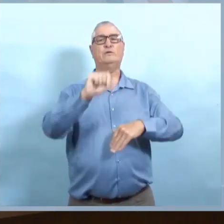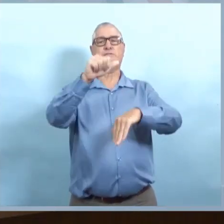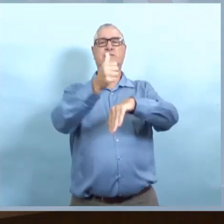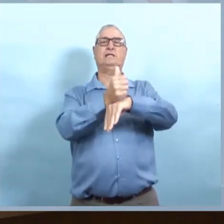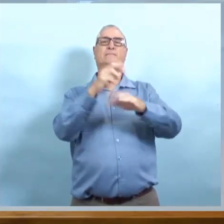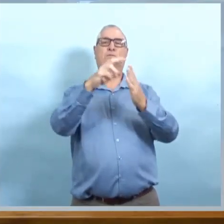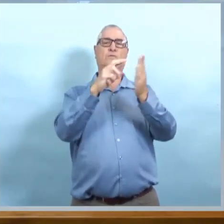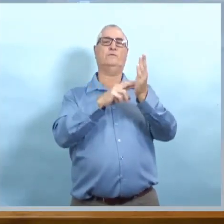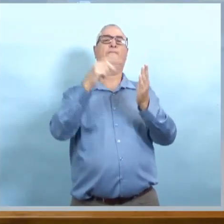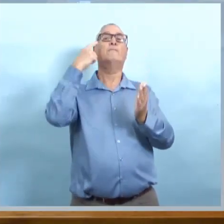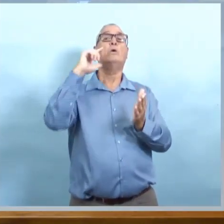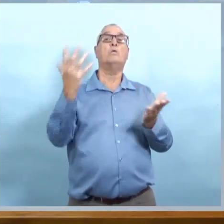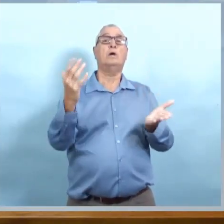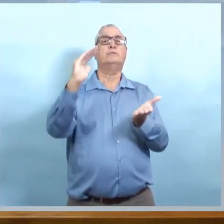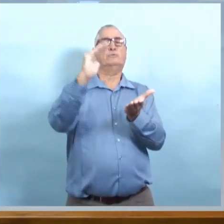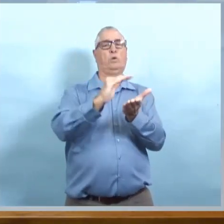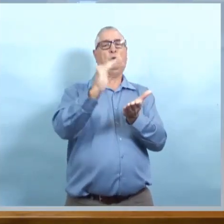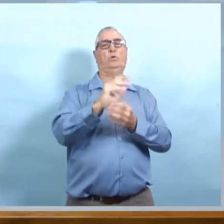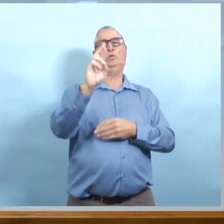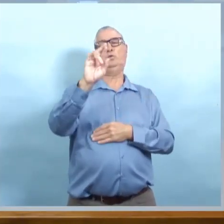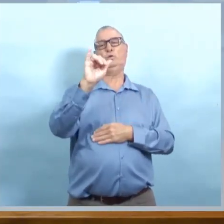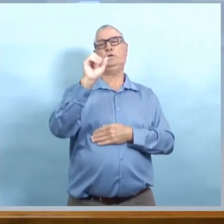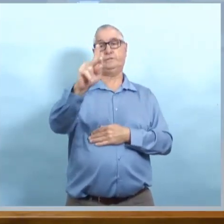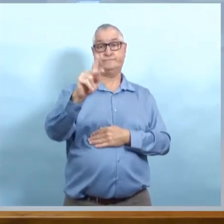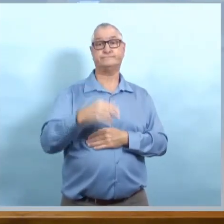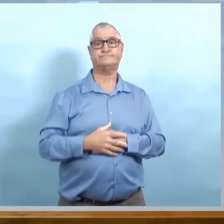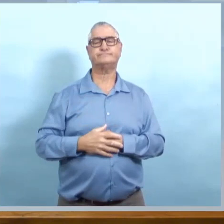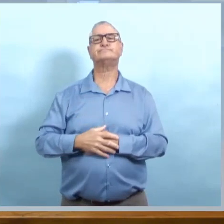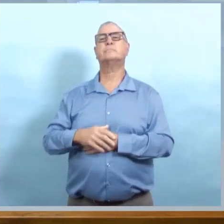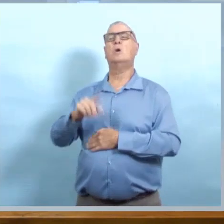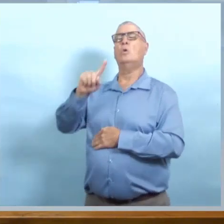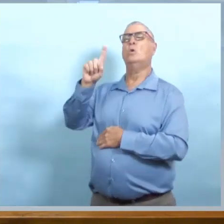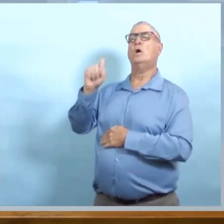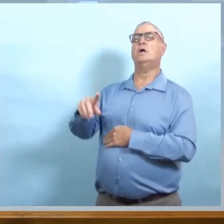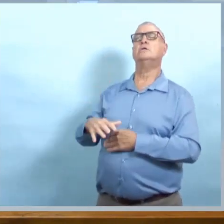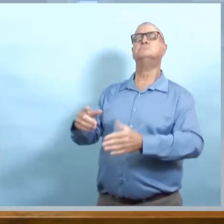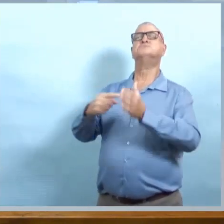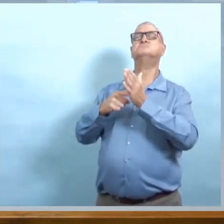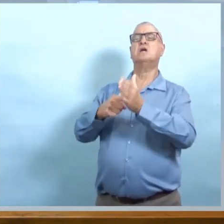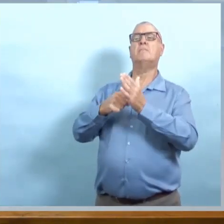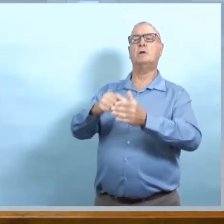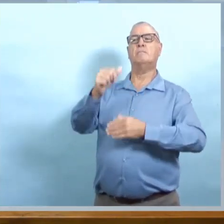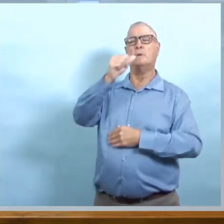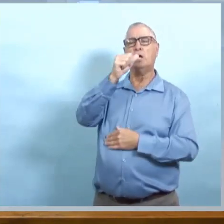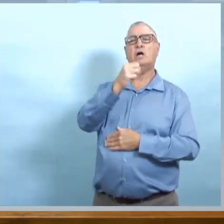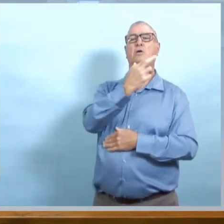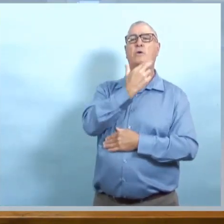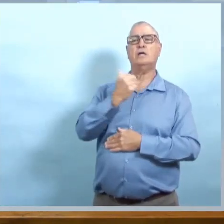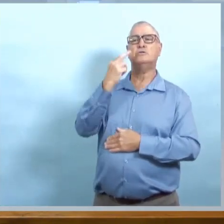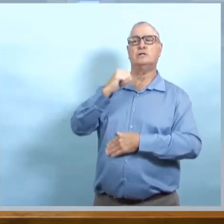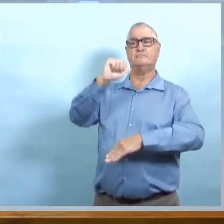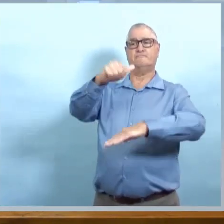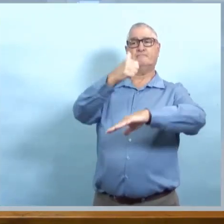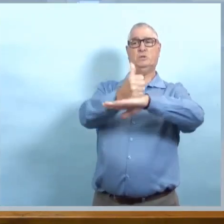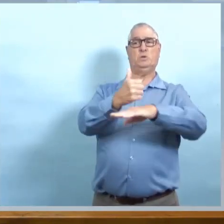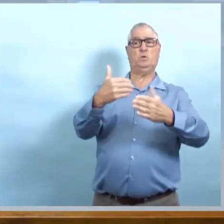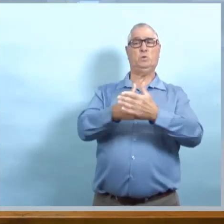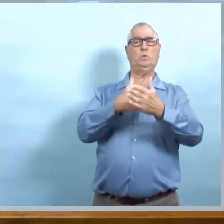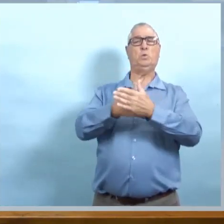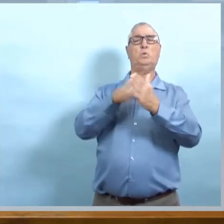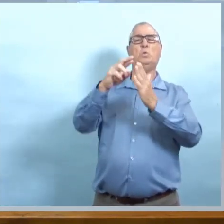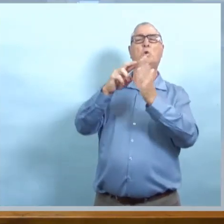Et nous savons aussi que ces personnes sont aussi les gens qui vont à des mariages et à d'autres activités de groupe. Donc, nous devons